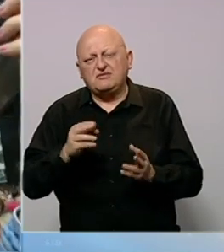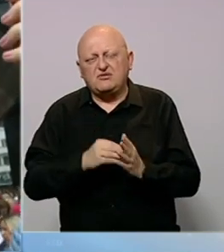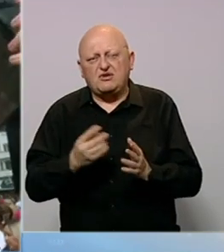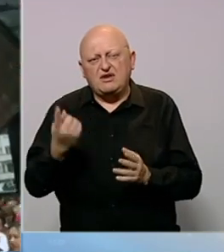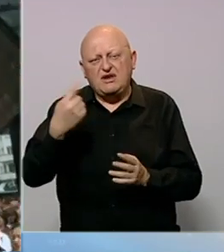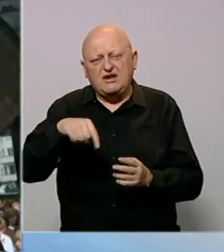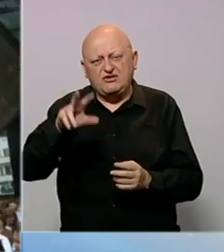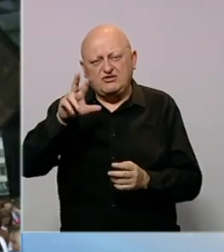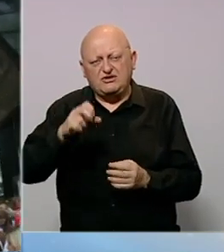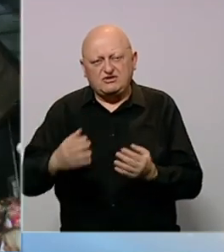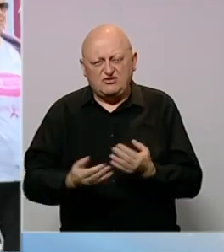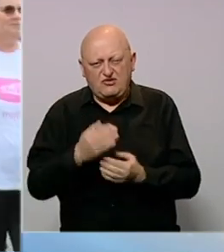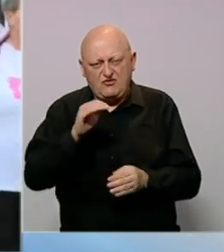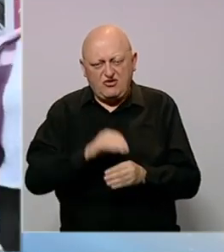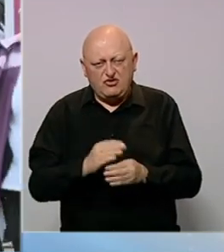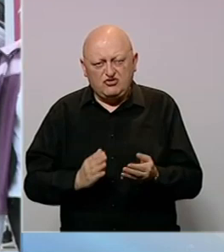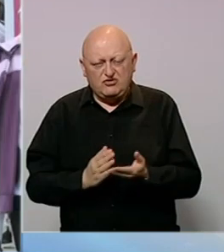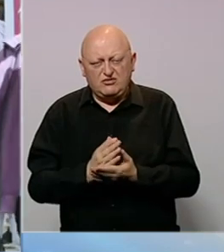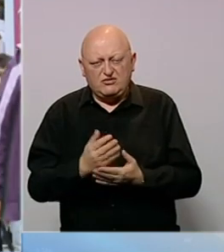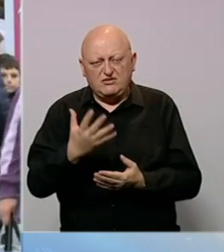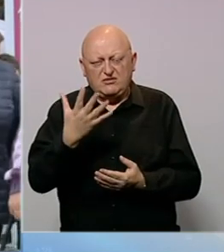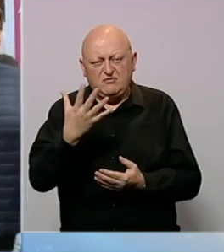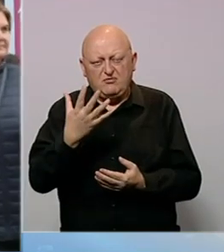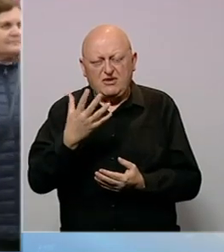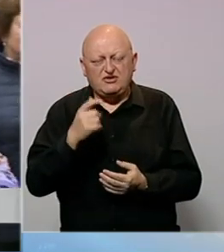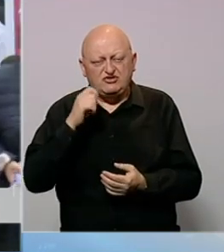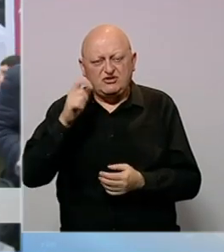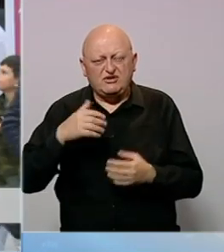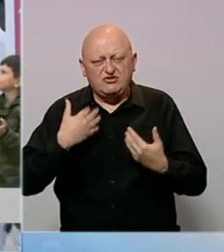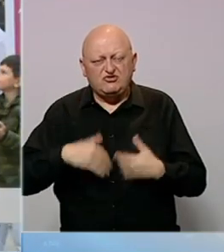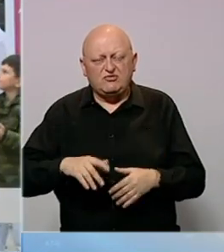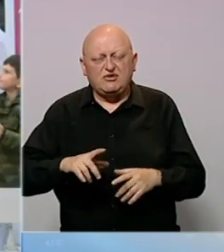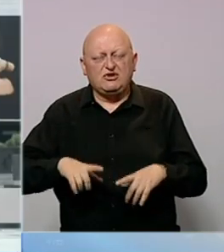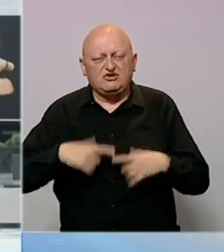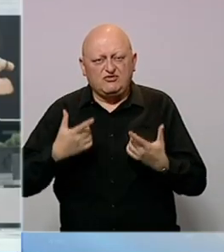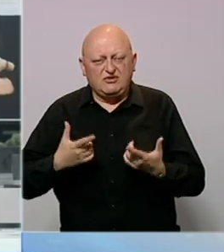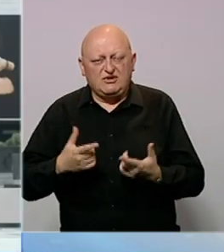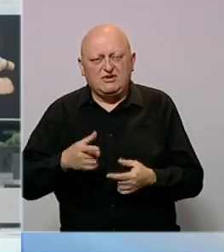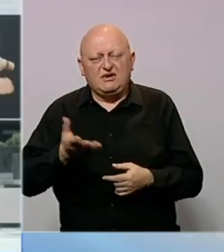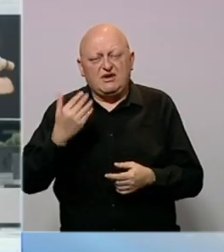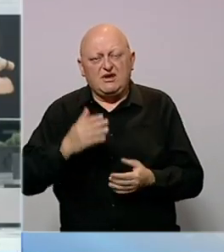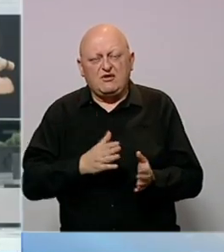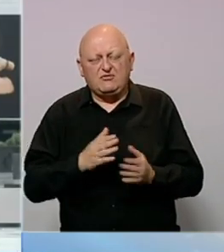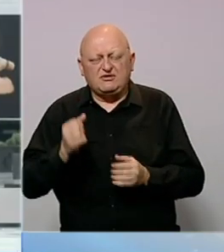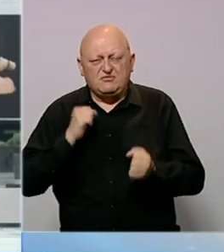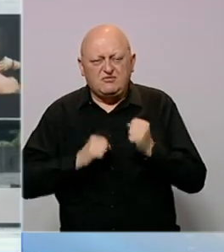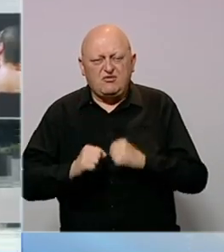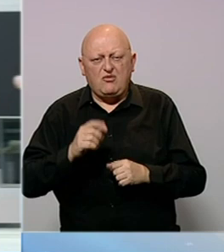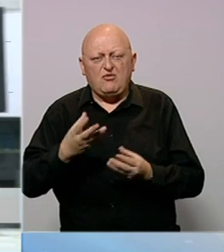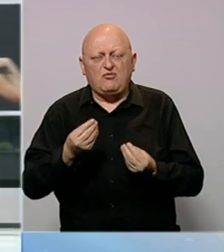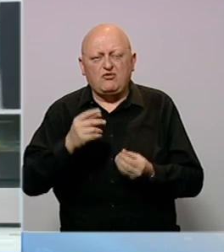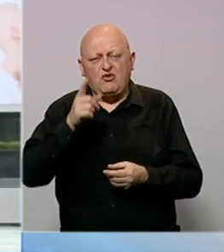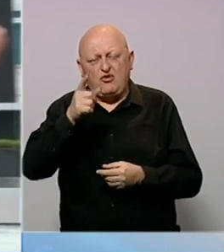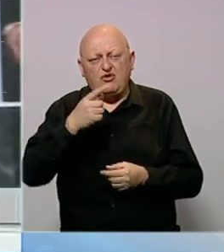da od 1300 novootkrivenih slučajeva 500 žena zbog bolesti izgubi bitku za život. Iako je proces mukotrpan, ipak je